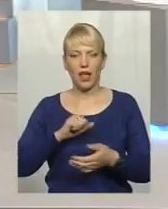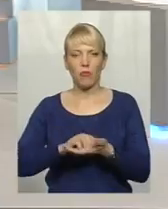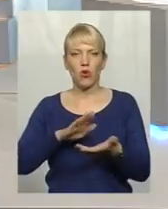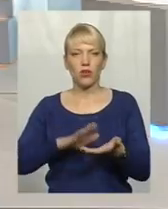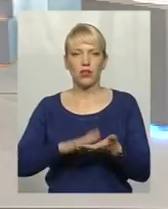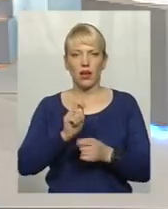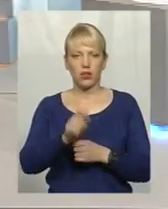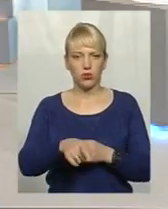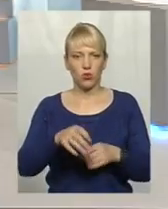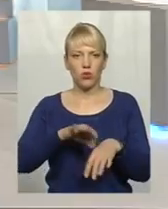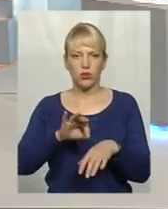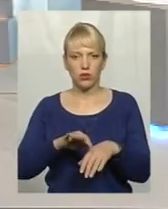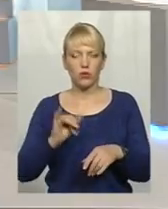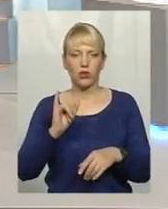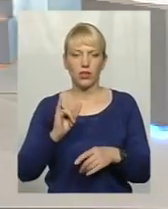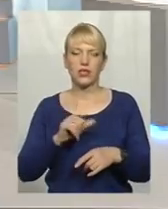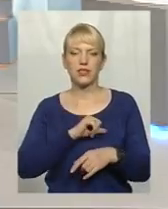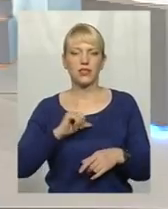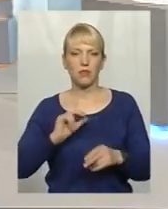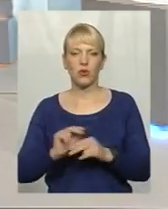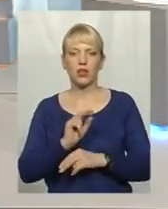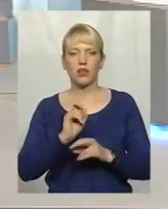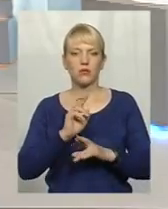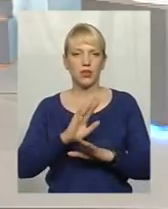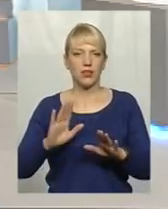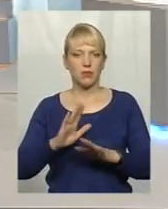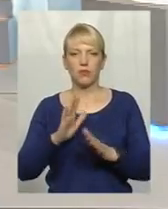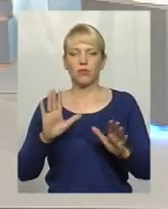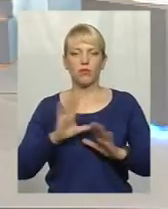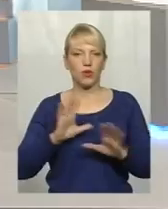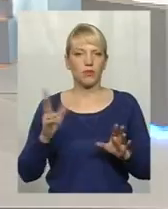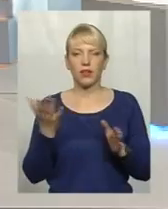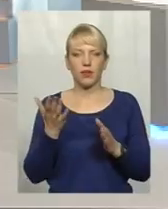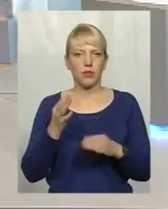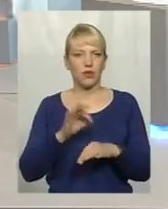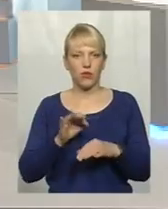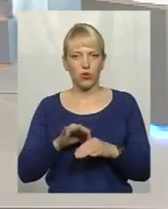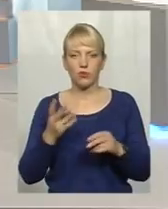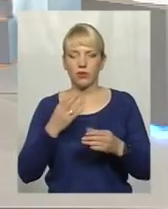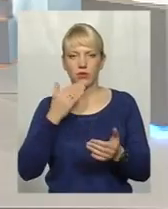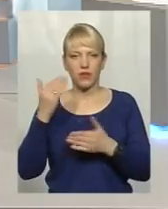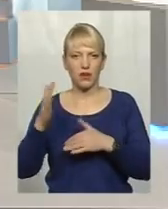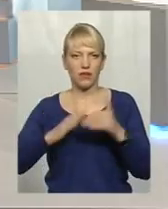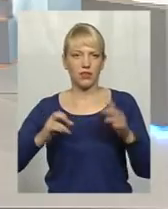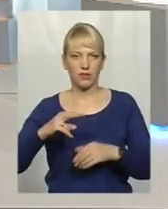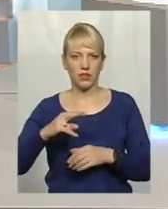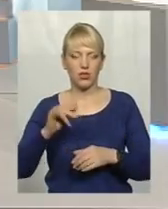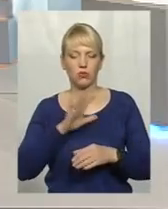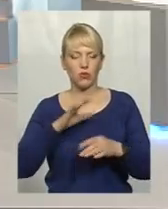Як би не протікала хвороба, звертайтеся до фахівця, щоб вам встановлений був діагноз. І, звичайно,